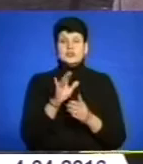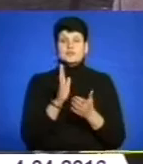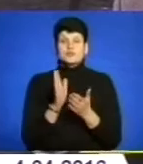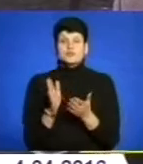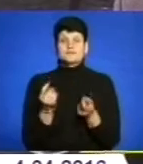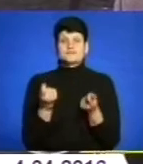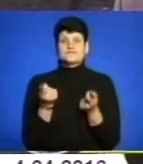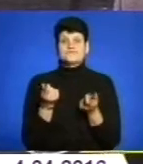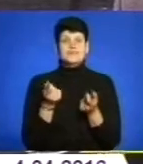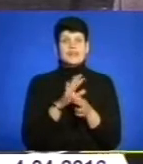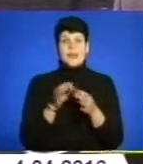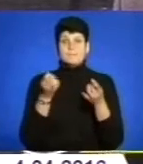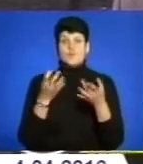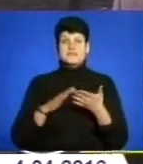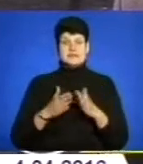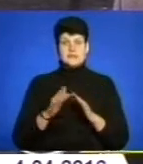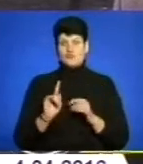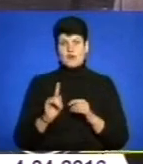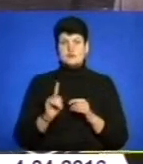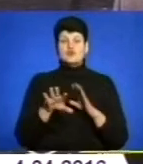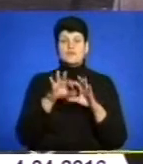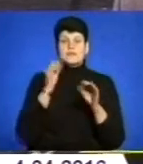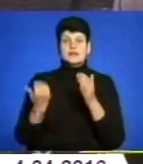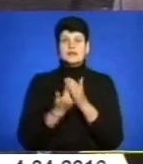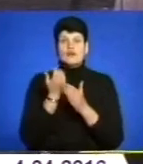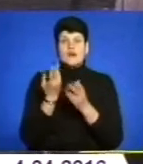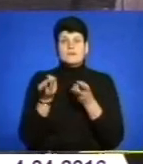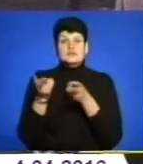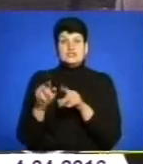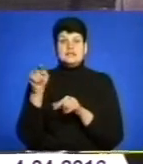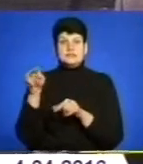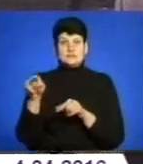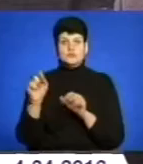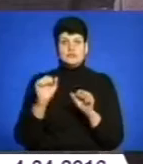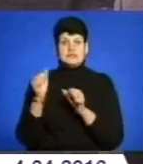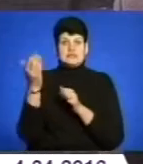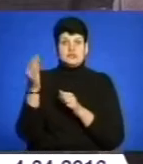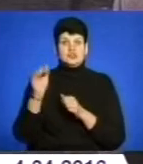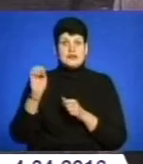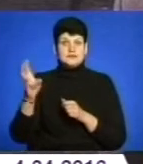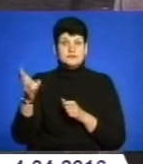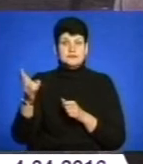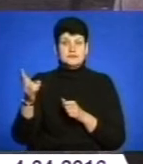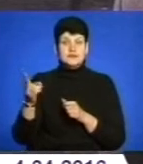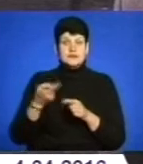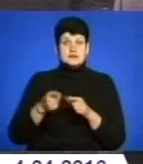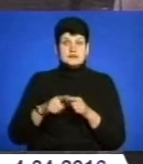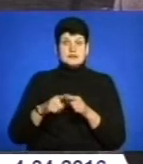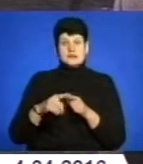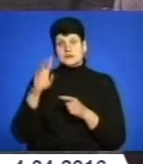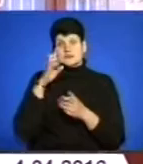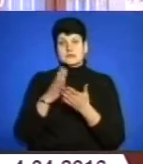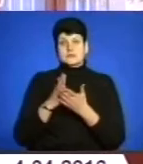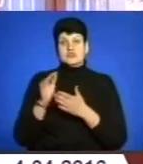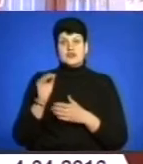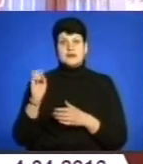непроста ситуація, щоб вибрати когось знову, або лишитися з тим самим управителем, який їх зараз обслугує. А даний момент їх обслугує комунальний